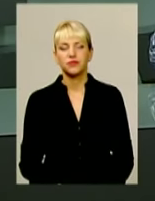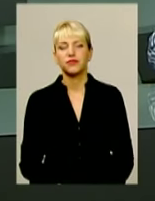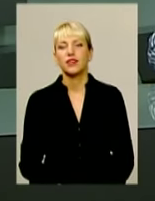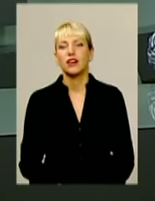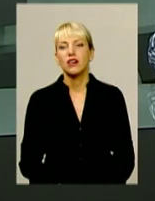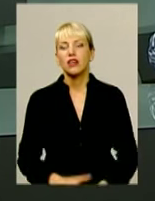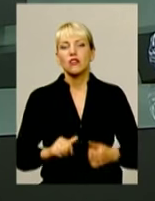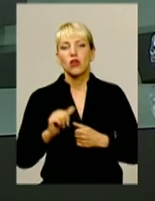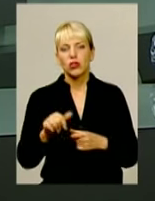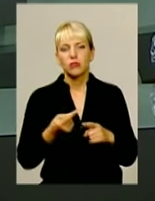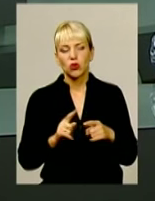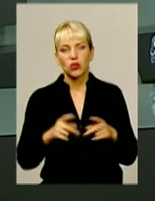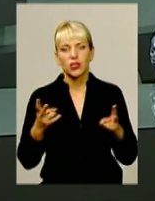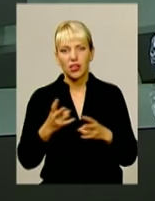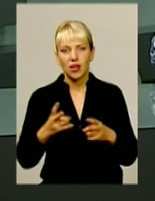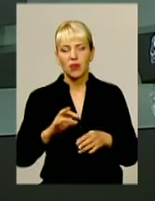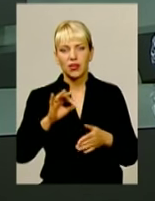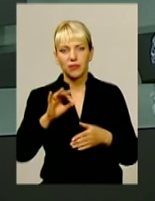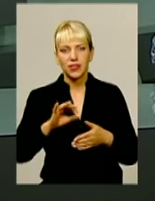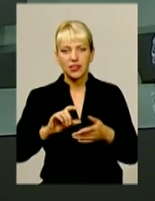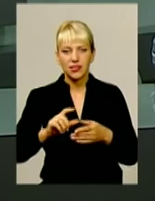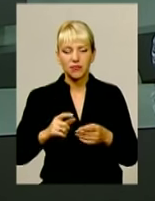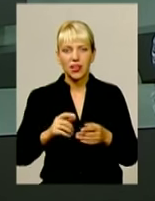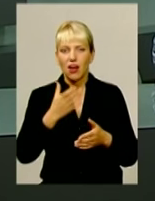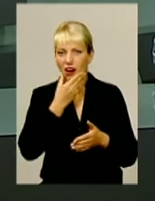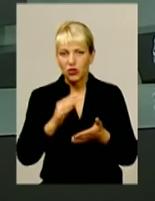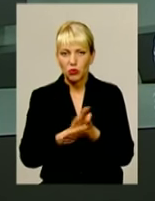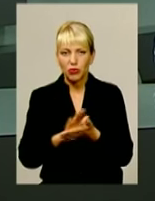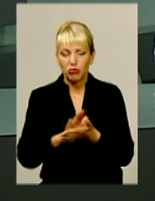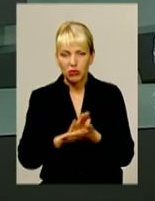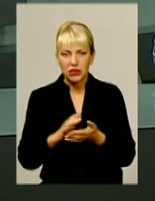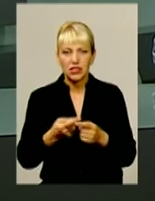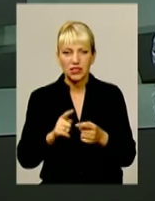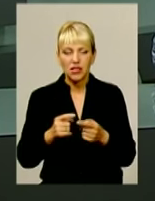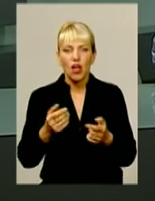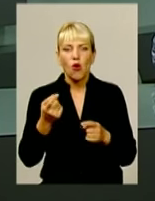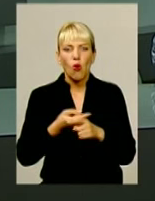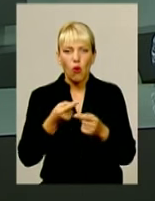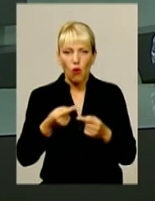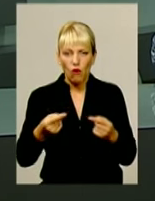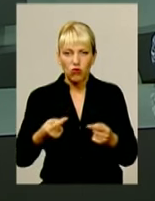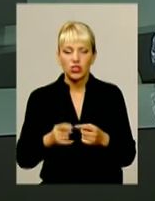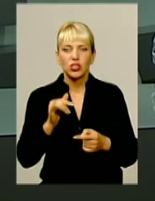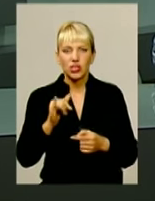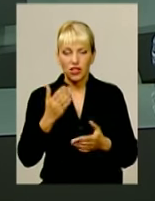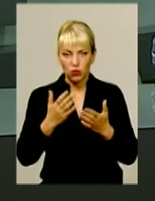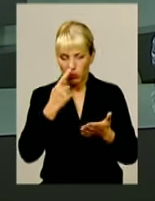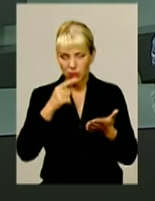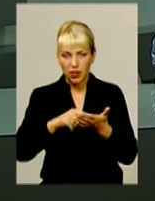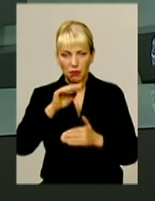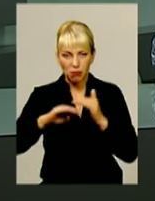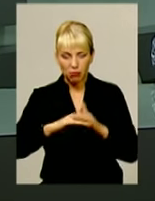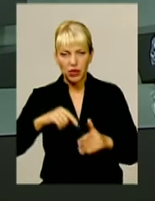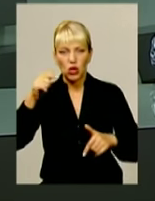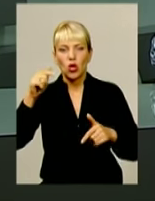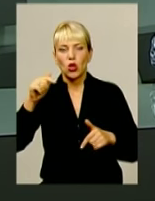Окрім того, потрібно ретельно мити овочі з власних городів. Якщо у ці дні ви потрапите під дощ, необхідно якомога